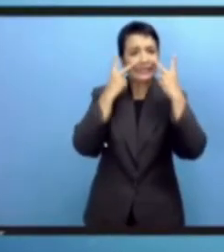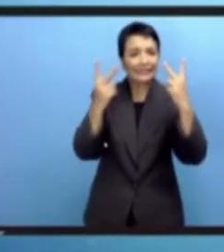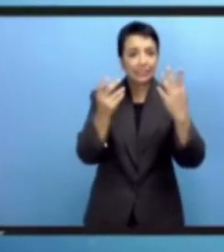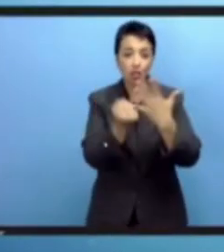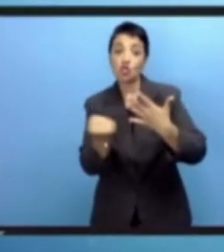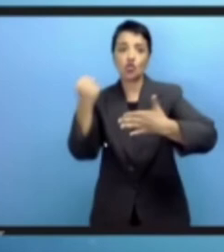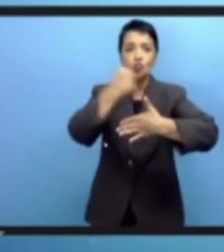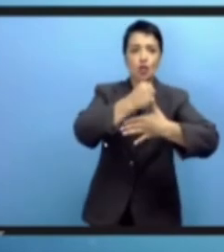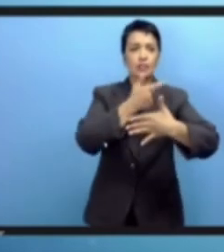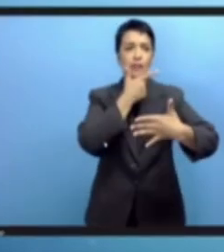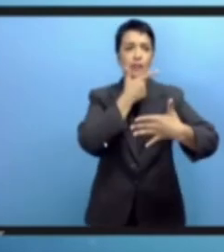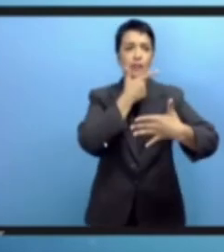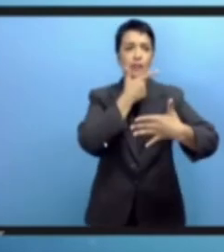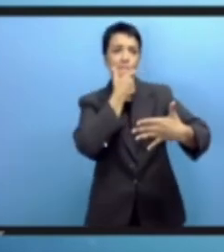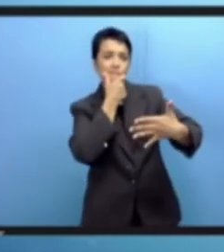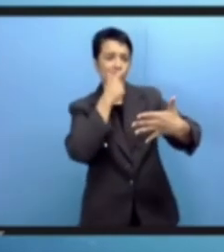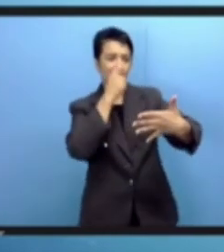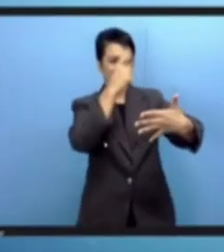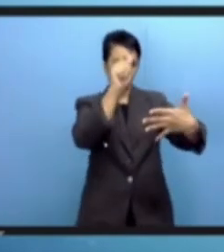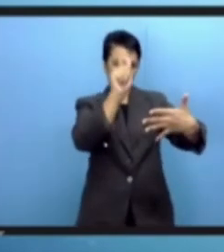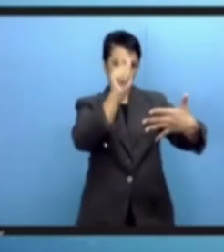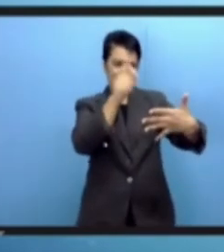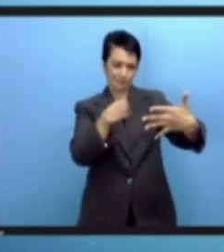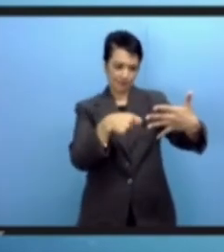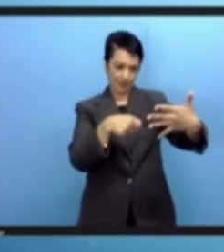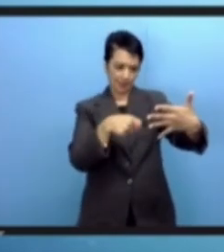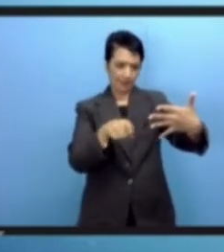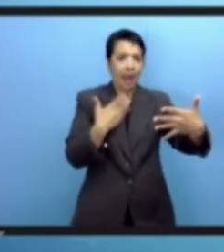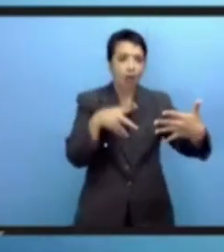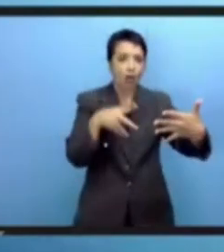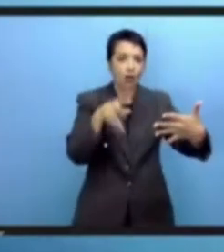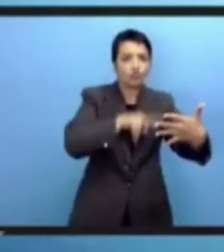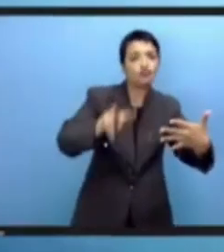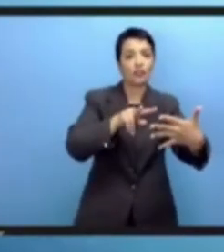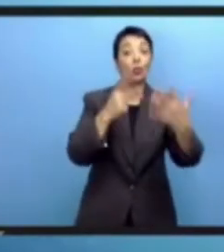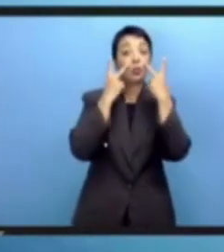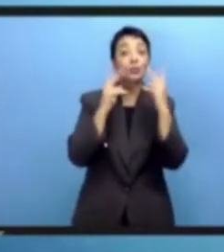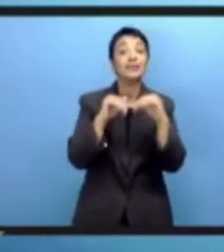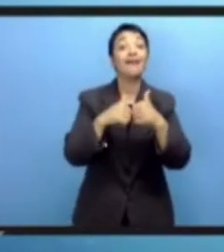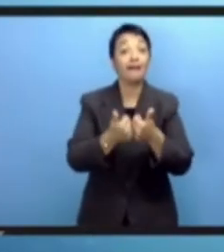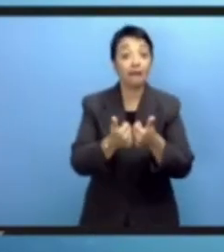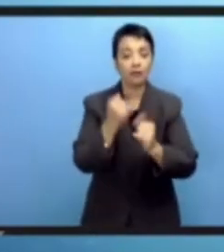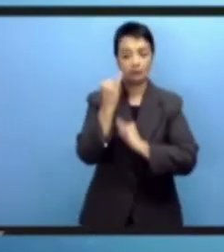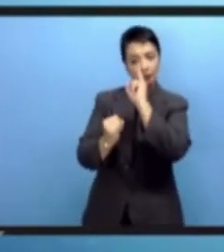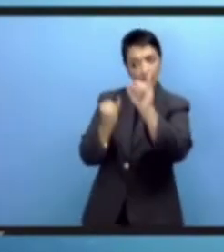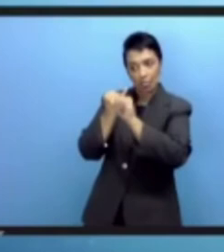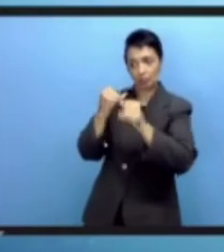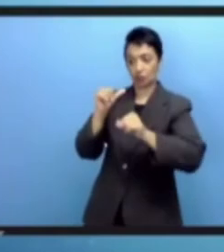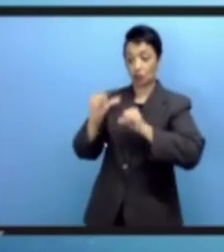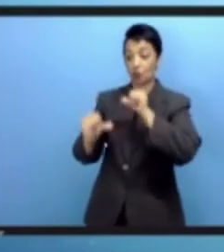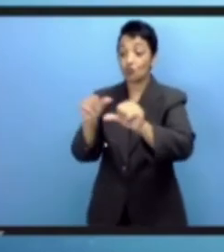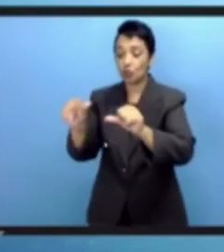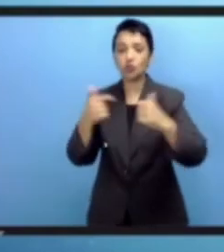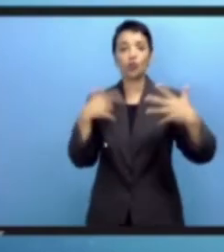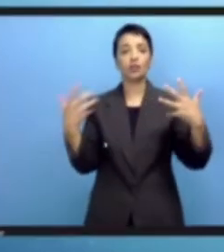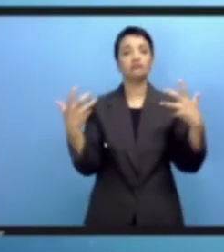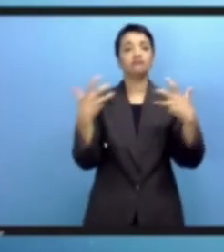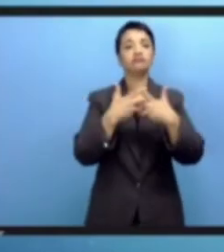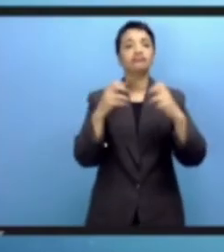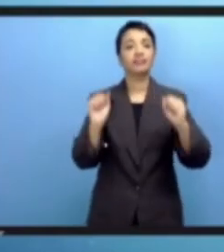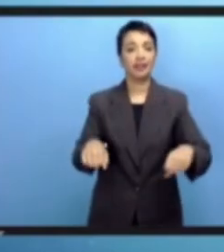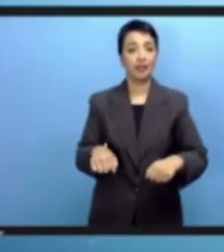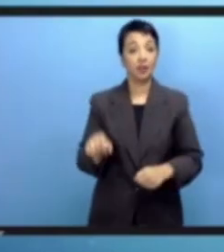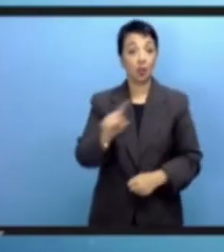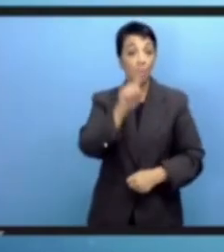إلى استعراض أولوياتنا ونجد طرق لأفضل استخدام للعمليات الدولية الراهنة